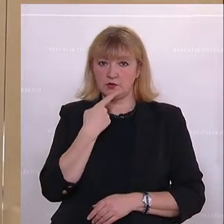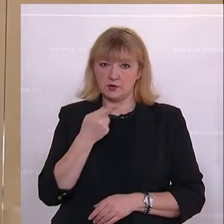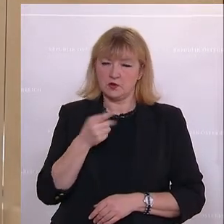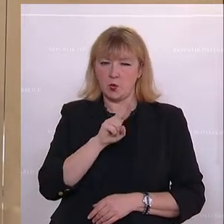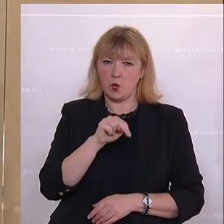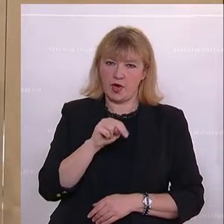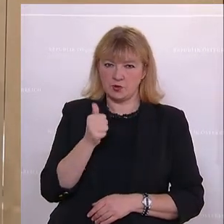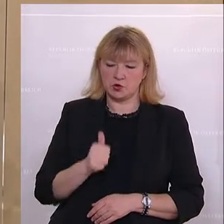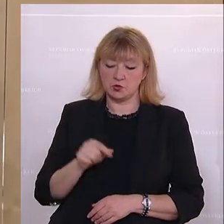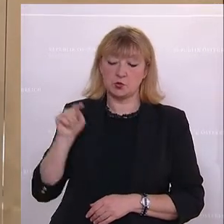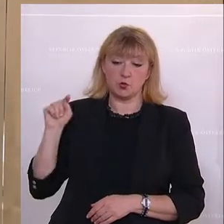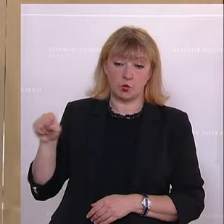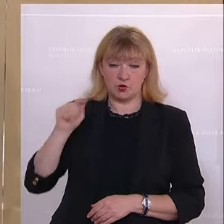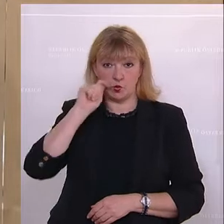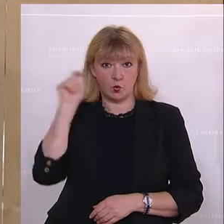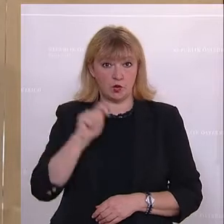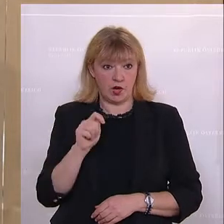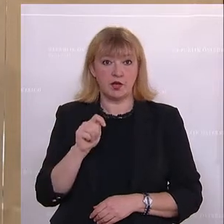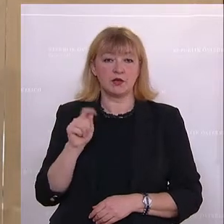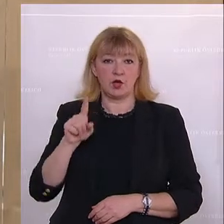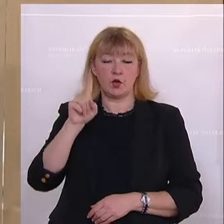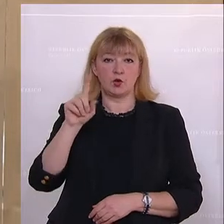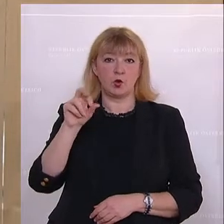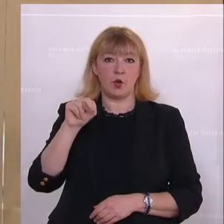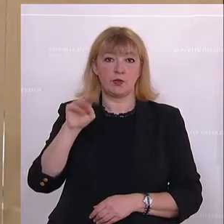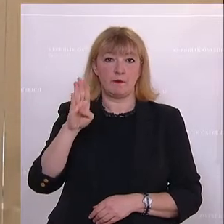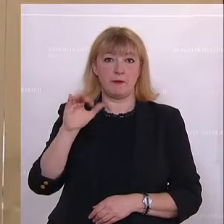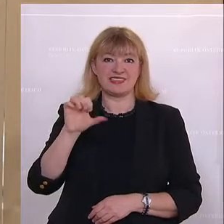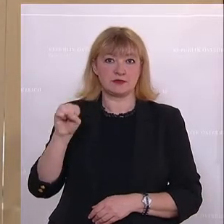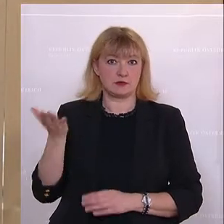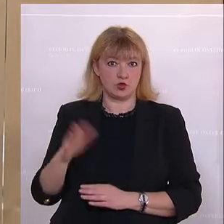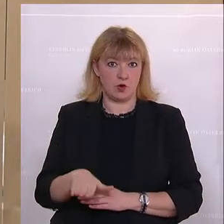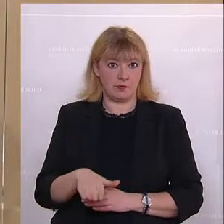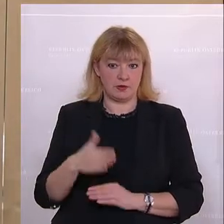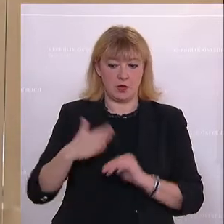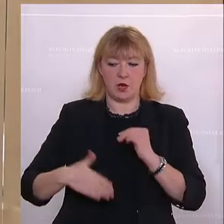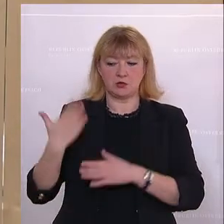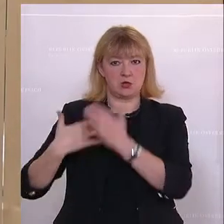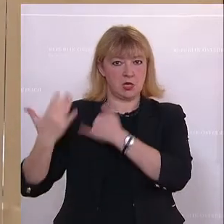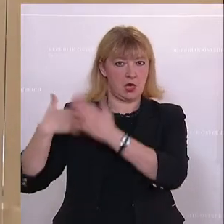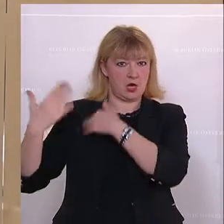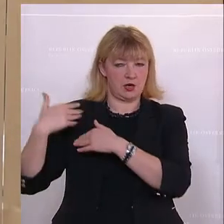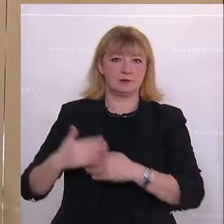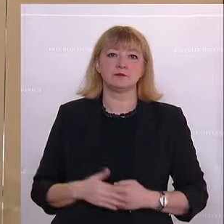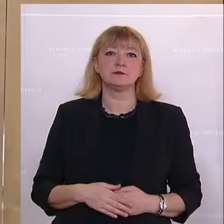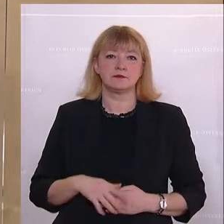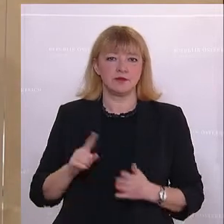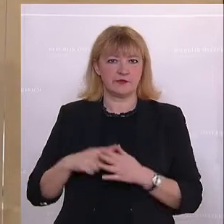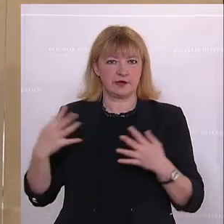Schätzungen in der Ukraine im Donbass gestorben in den letzten Jahren. In den